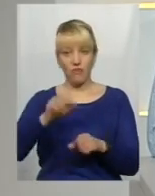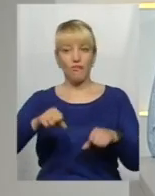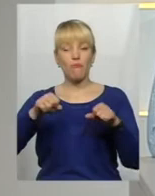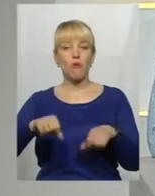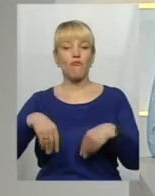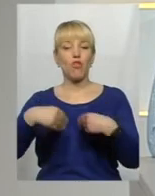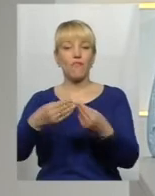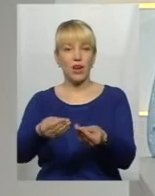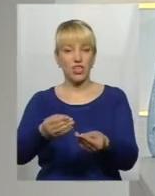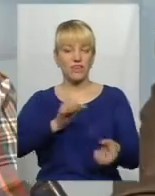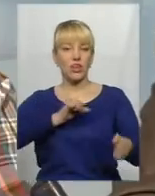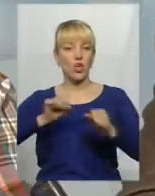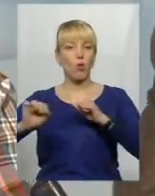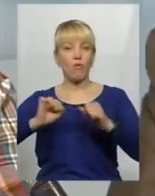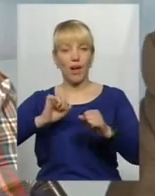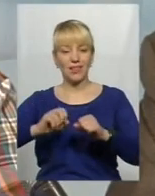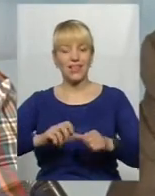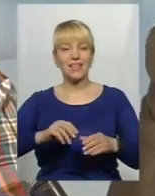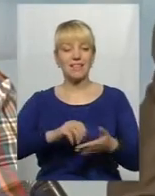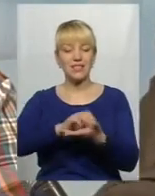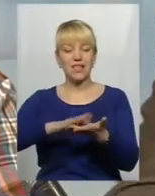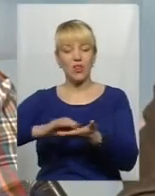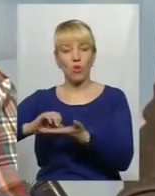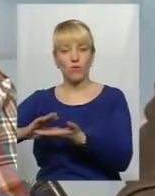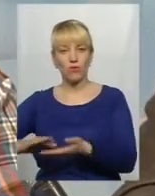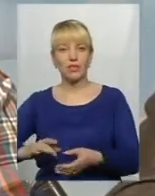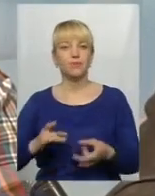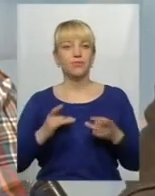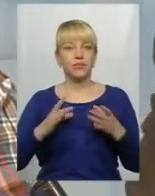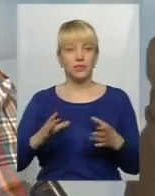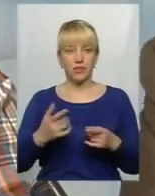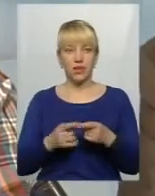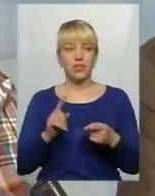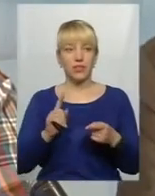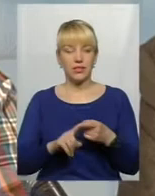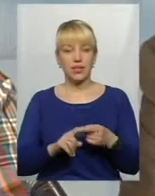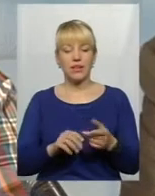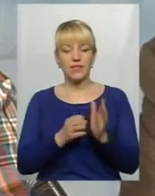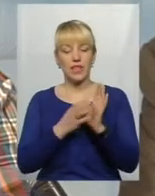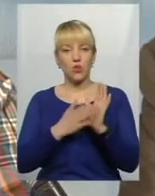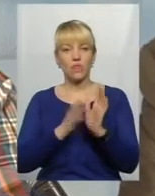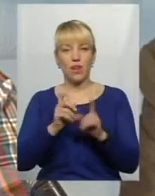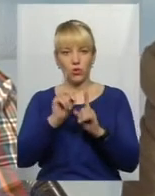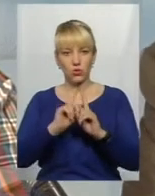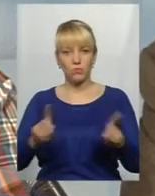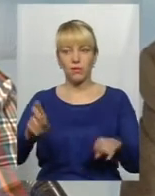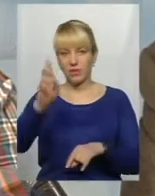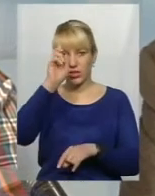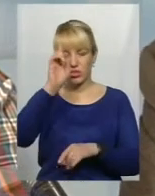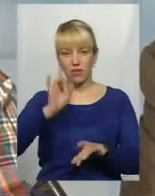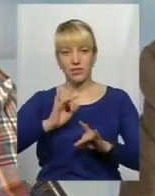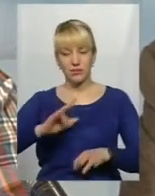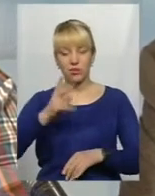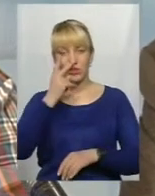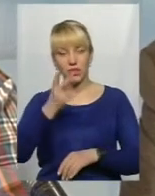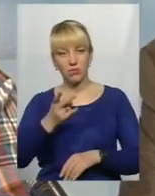керувати нею і встановлювати, в тому числі, свята, встановлює це як особливе державне свято. А далі дивимося,